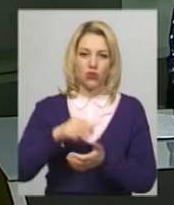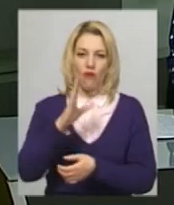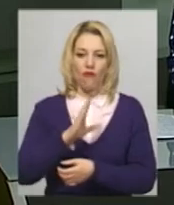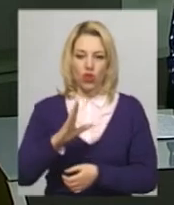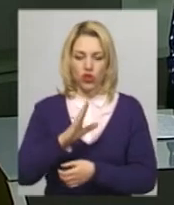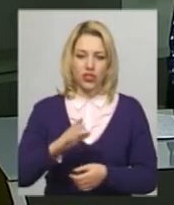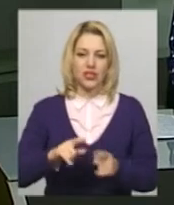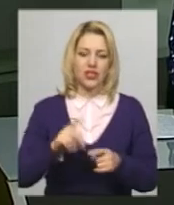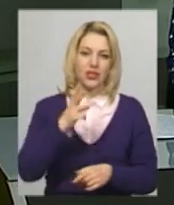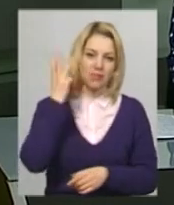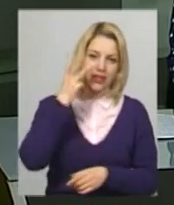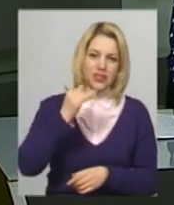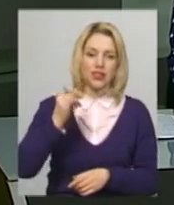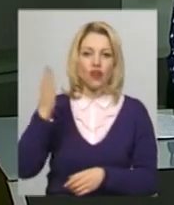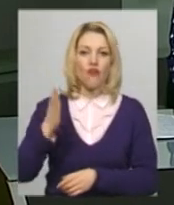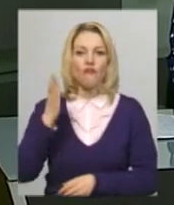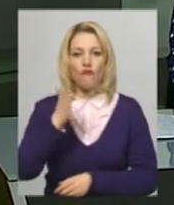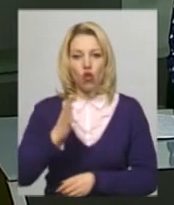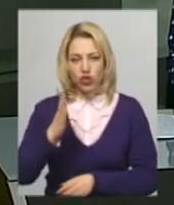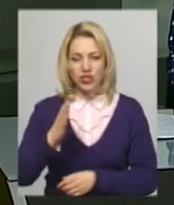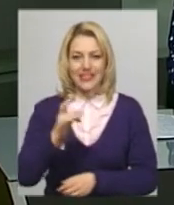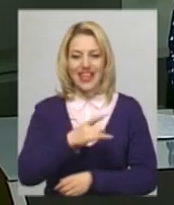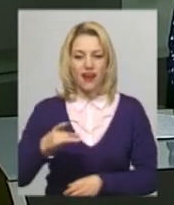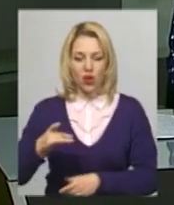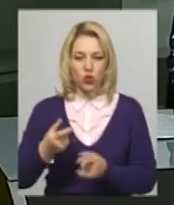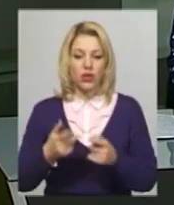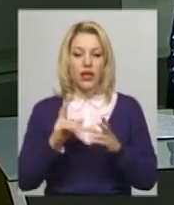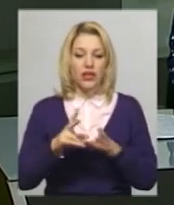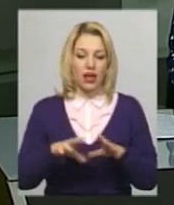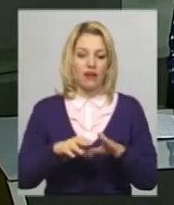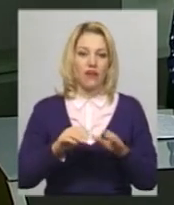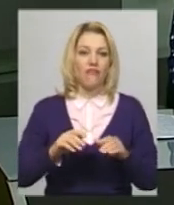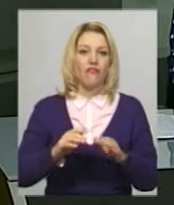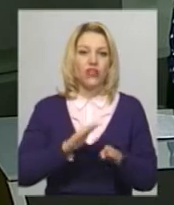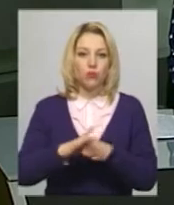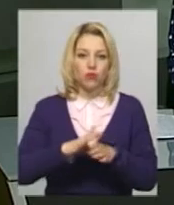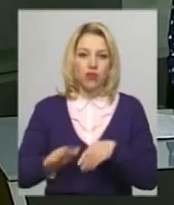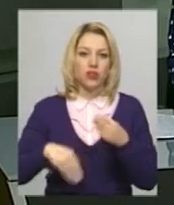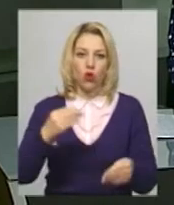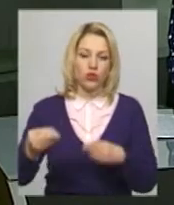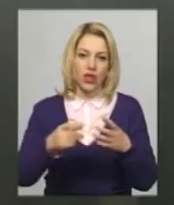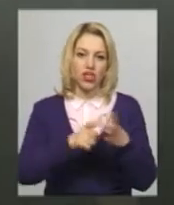Хмельницький та Волочиській райони. Як відбувається видача бюлетенів та чи є черги на ОВК – далі у сюжеті.